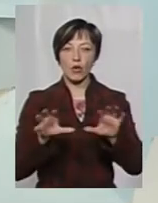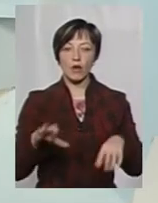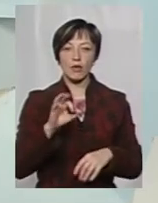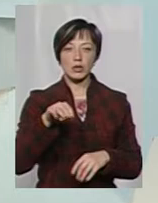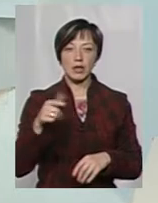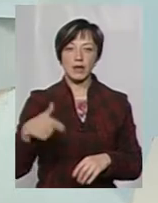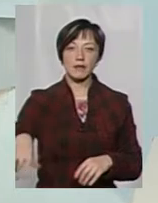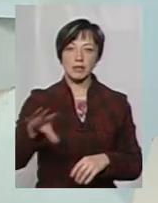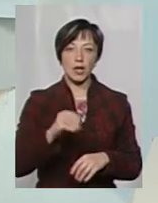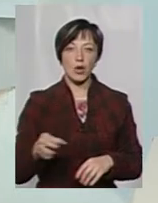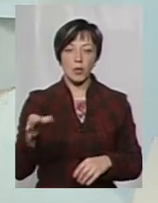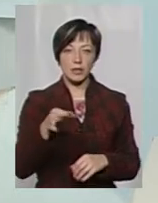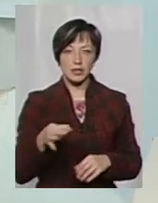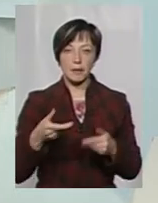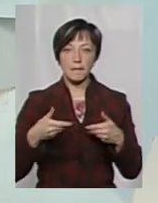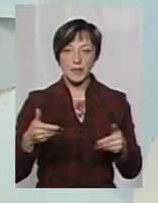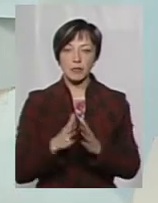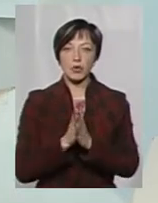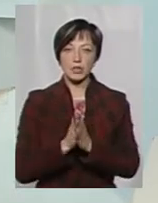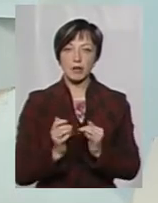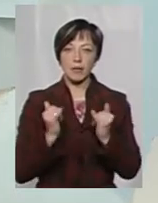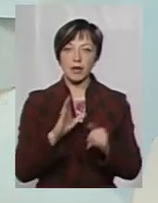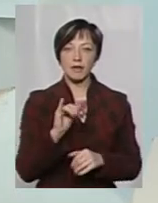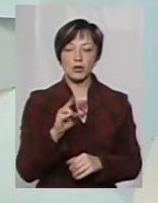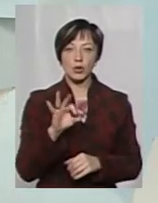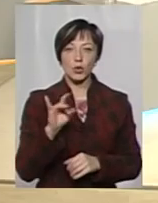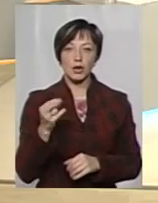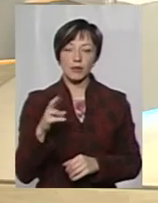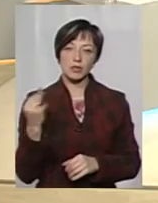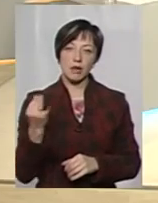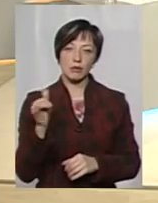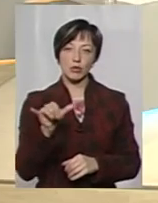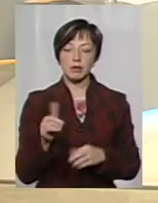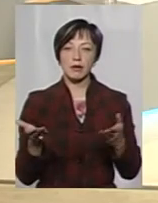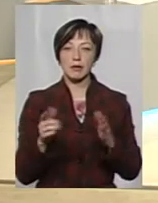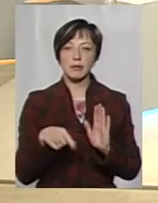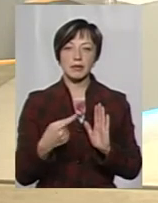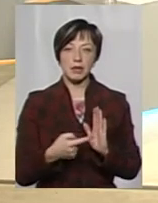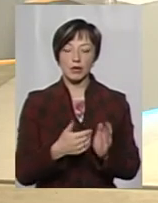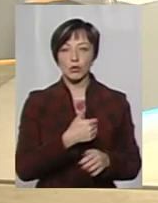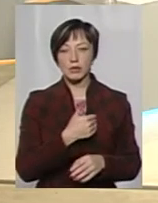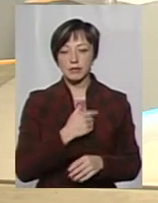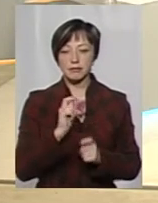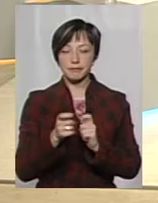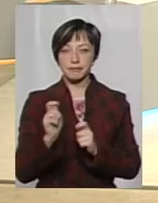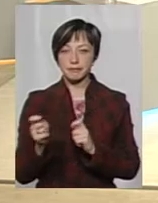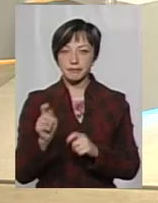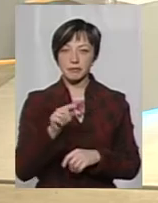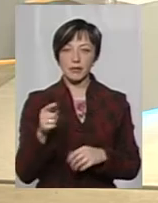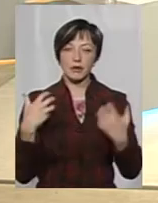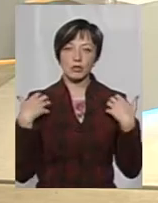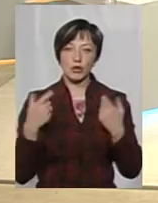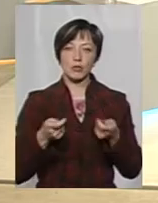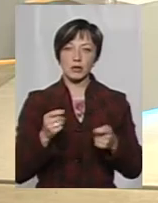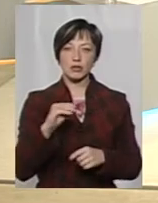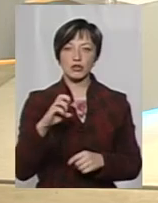ОТГ з усієї області. І ми просили пані Вікторію поцікавитися у них, які питання хотіли б поставити вони начальнику